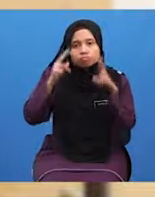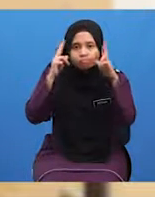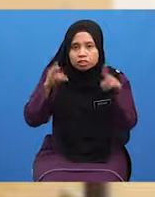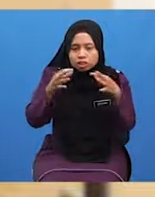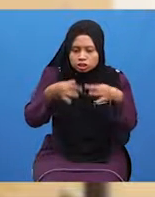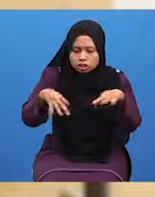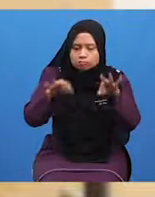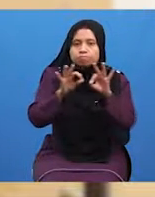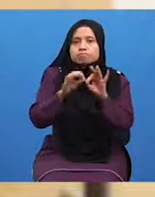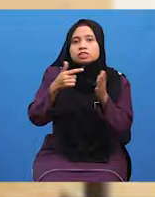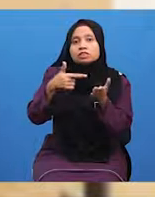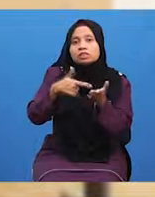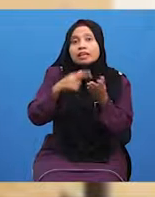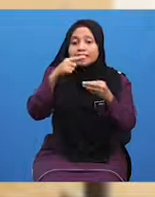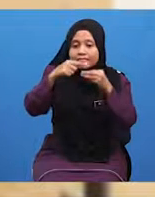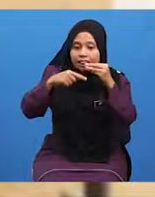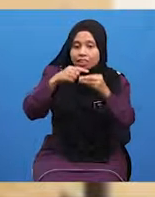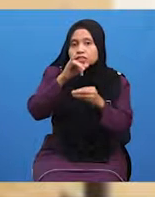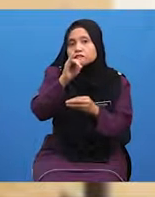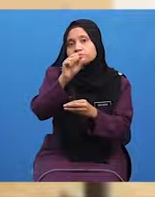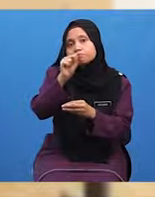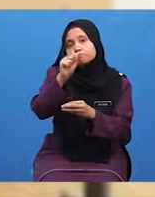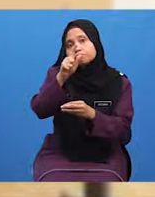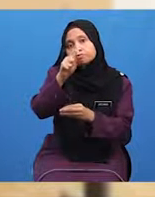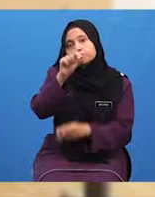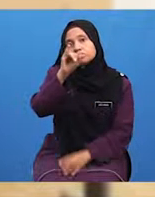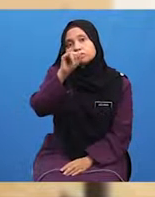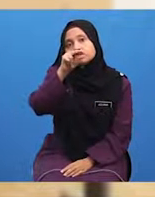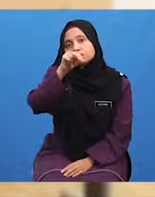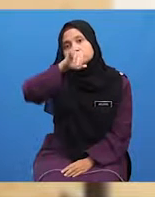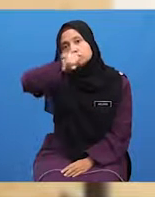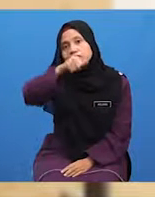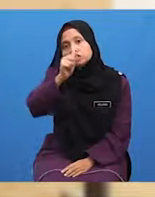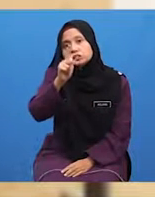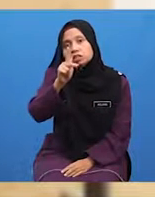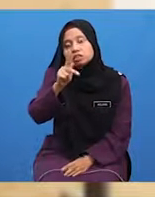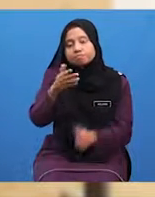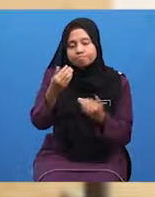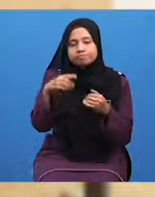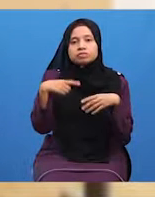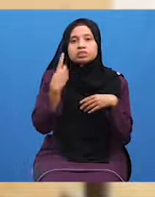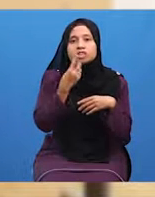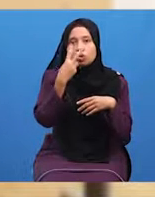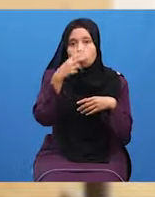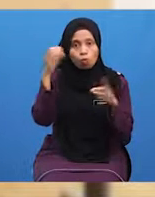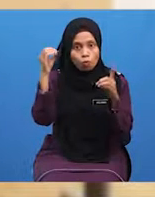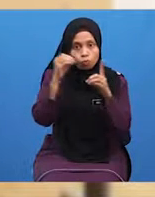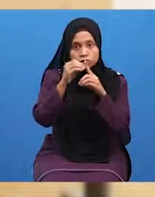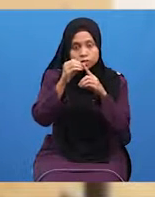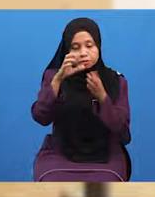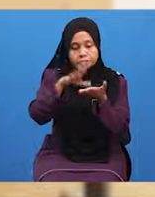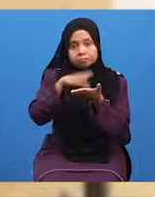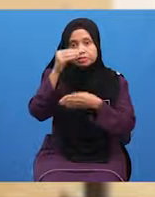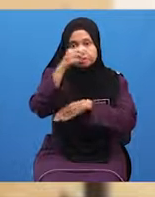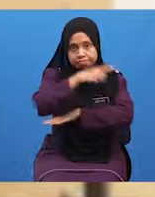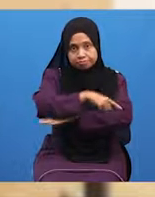lanjut Tentang istinjak Mari kita semak objektif pembelajaran Yang hendak